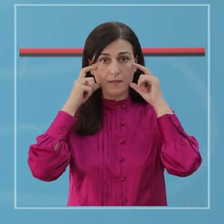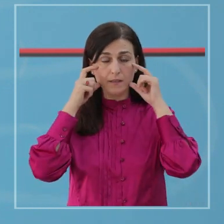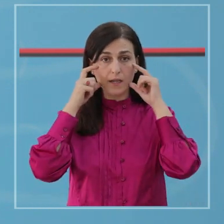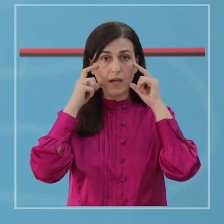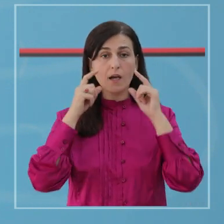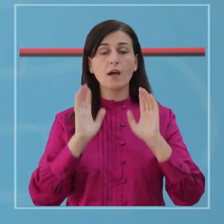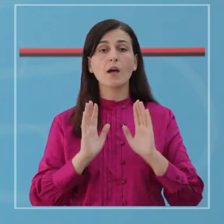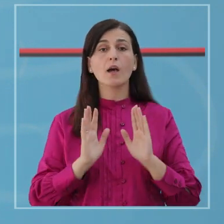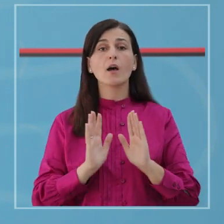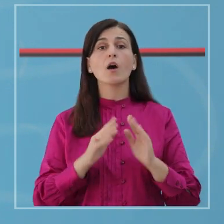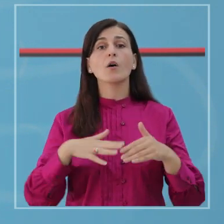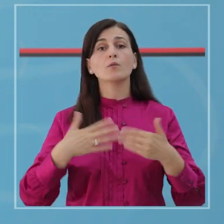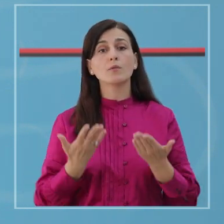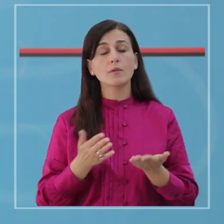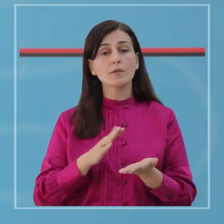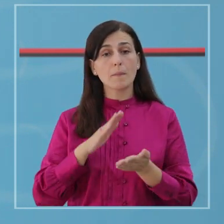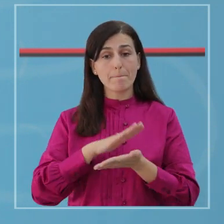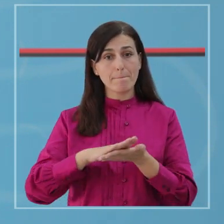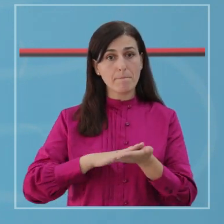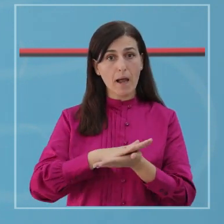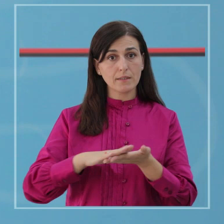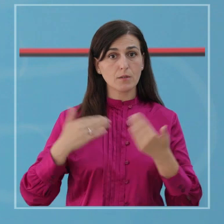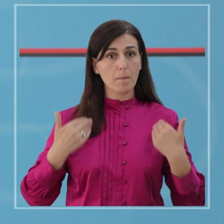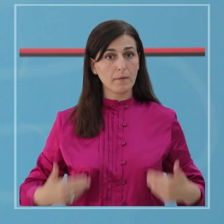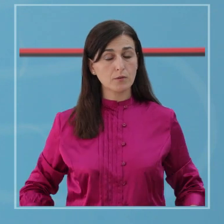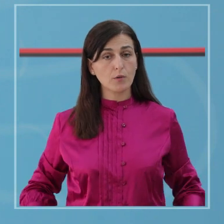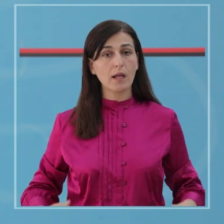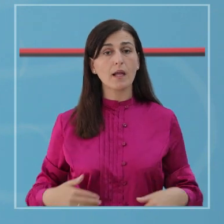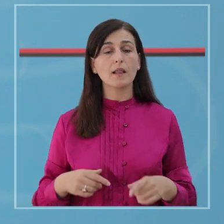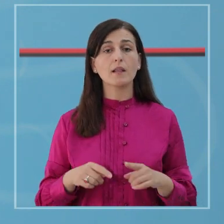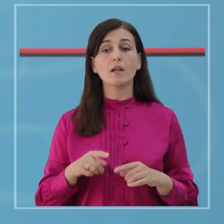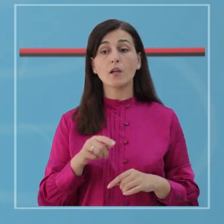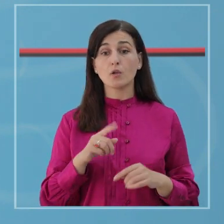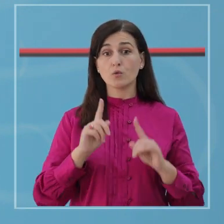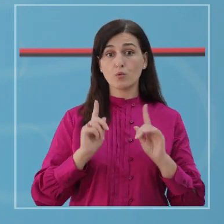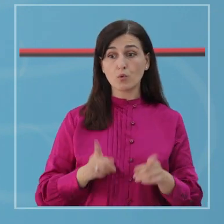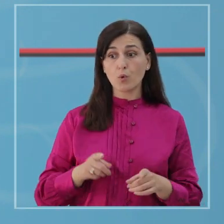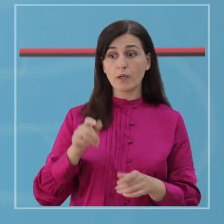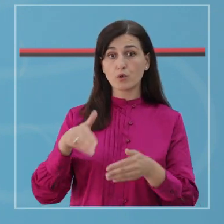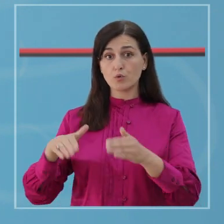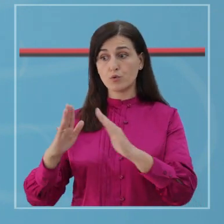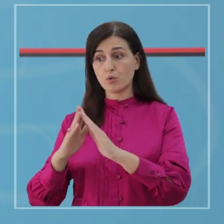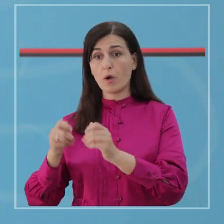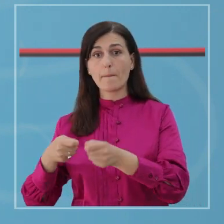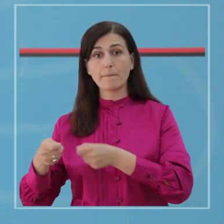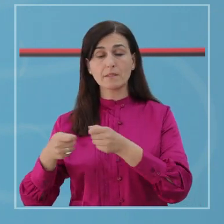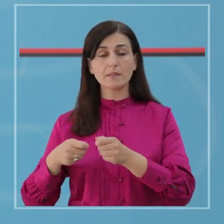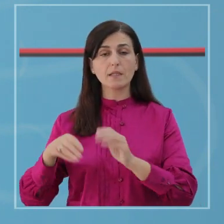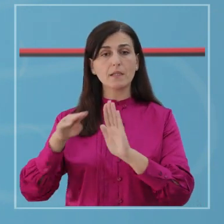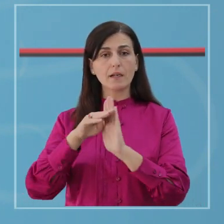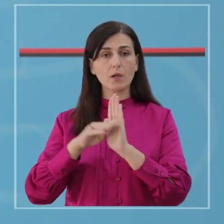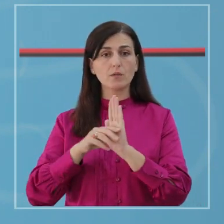nuk mund të ruane këta distancë, duke ruajtur higjenën personale, biznese dhe institucione duke respektuar protokollet e